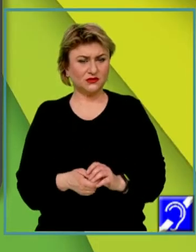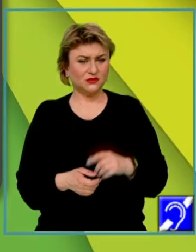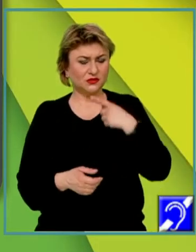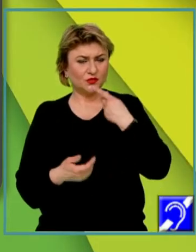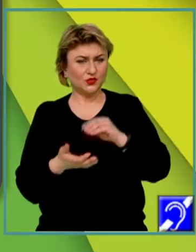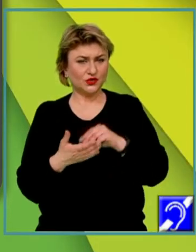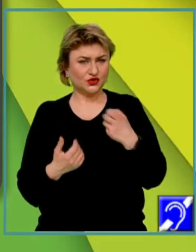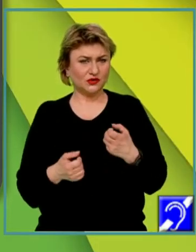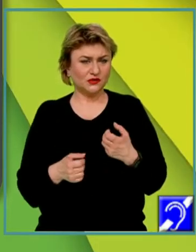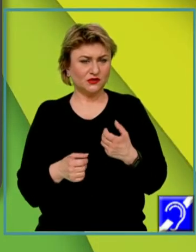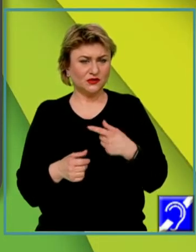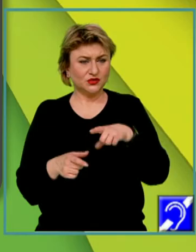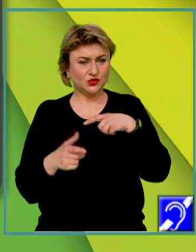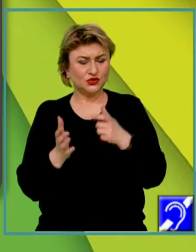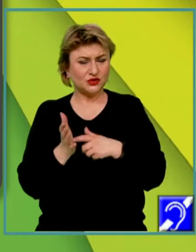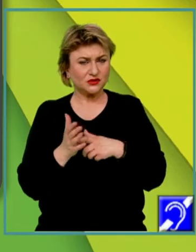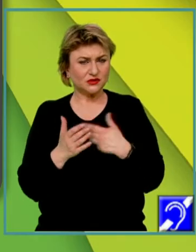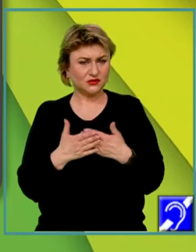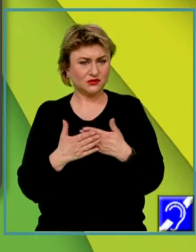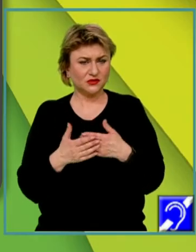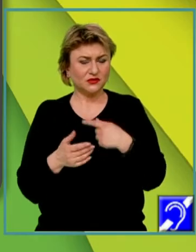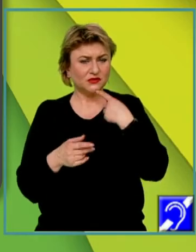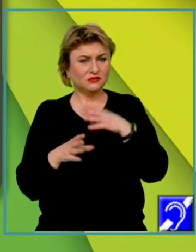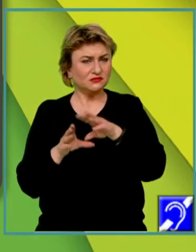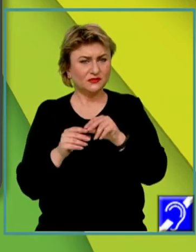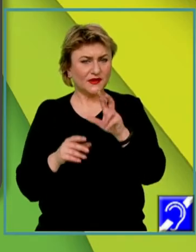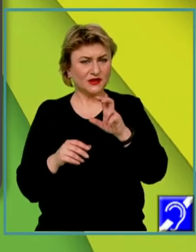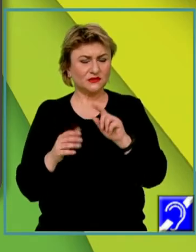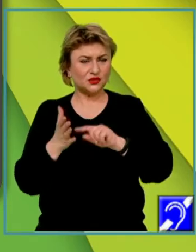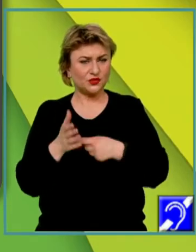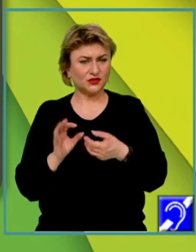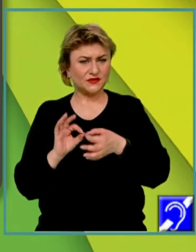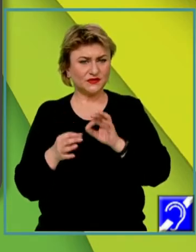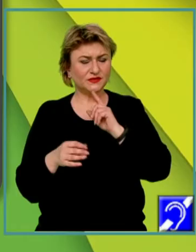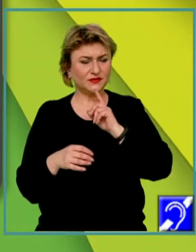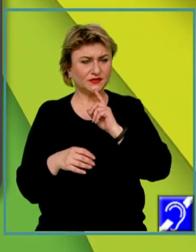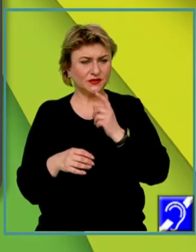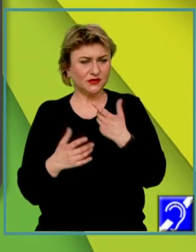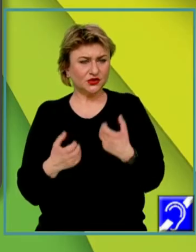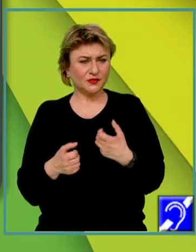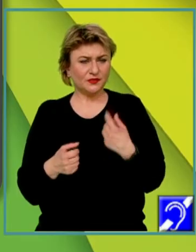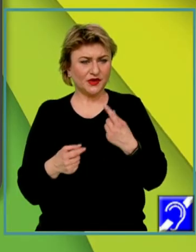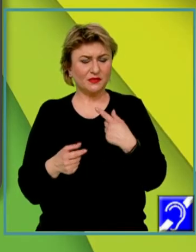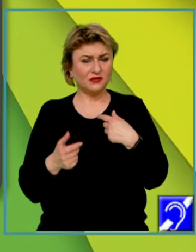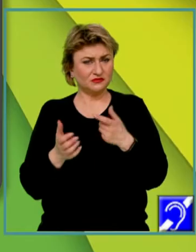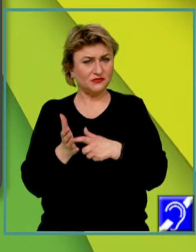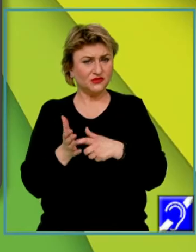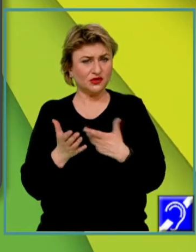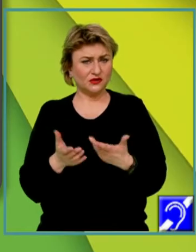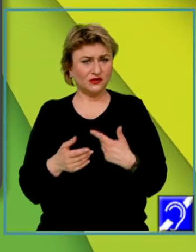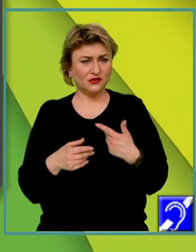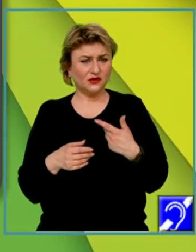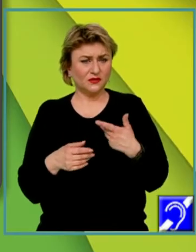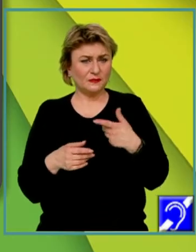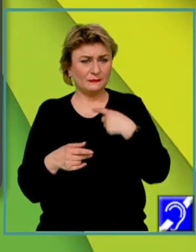pe cinci cerințe ce însumează 30 de puncte. Și anume, prima cerință ne solicită a